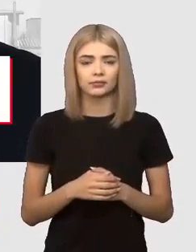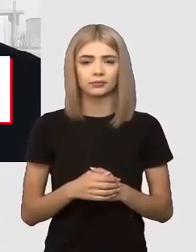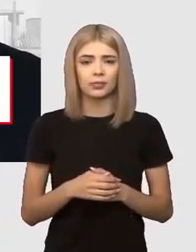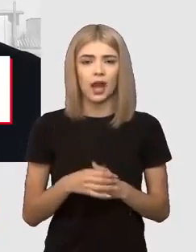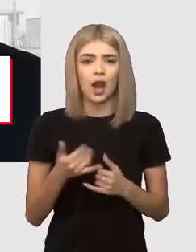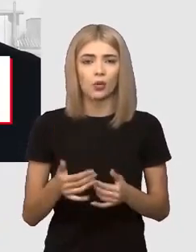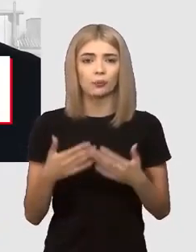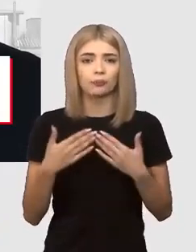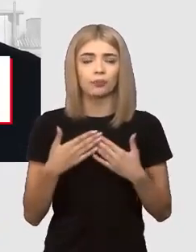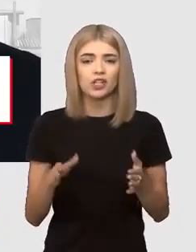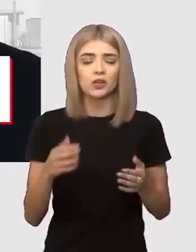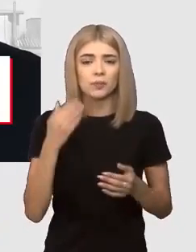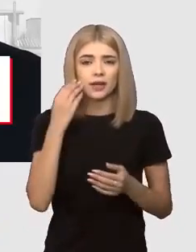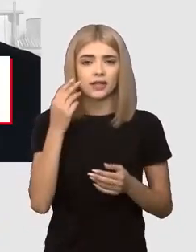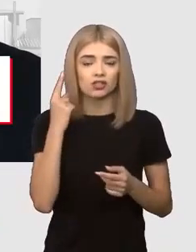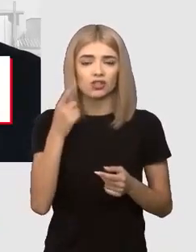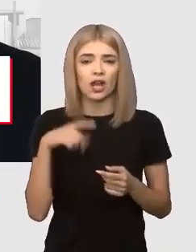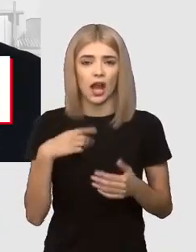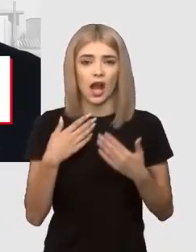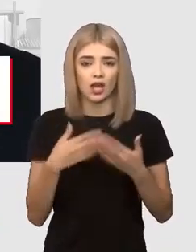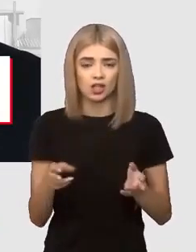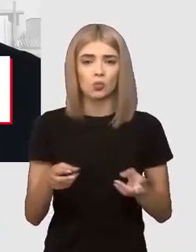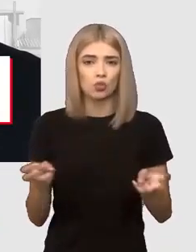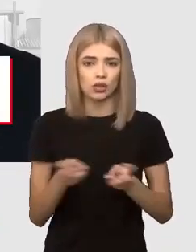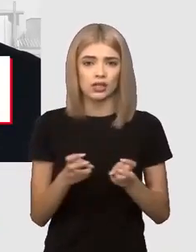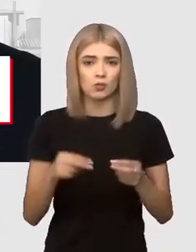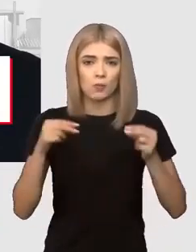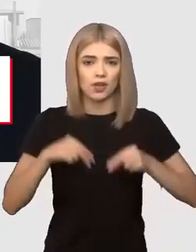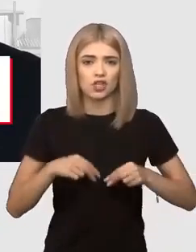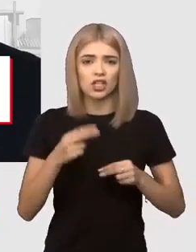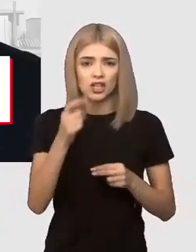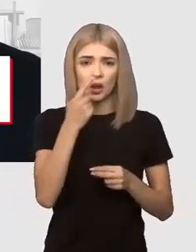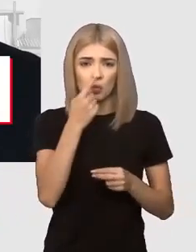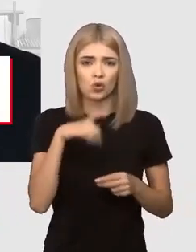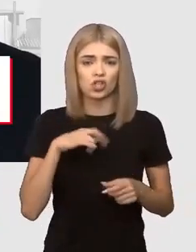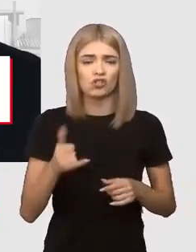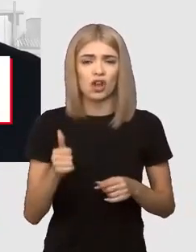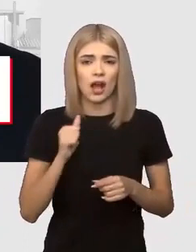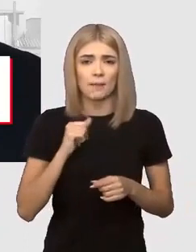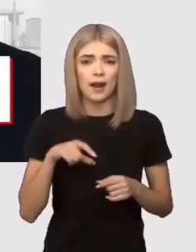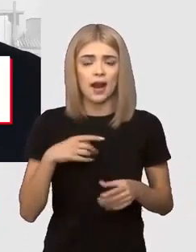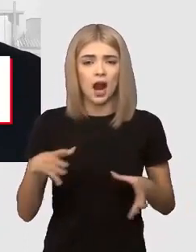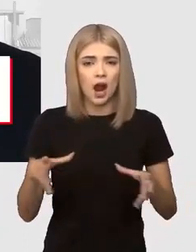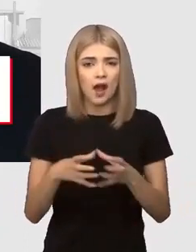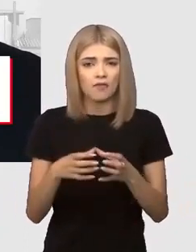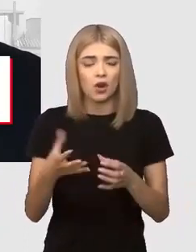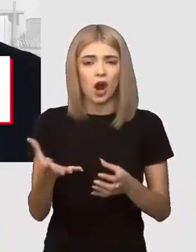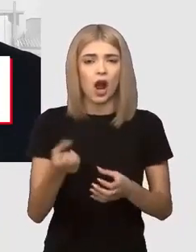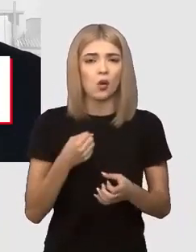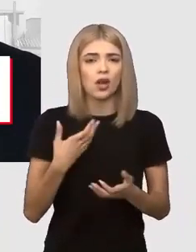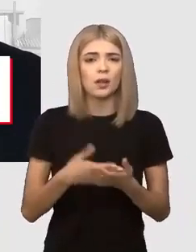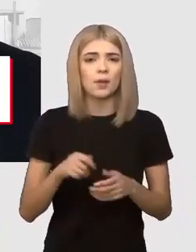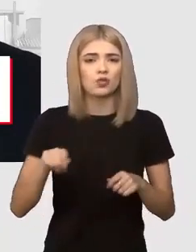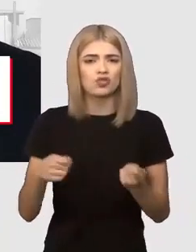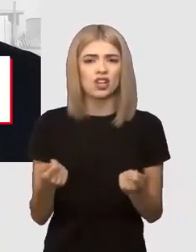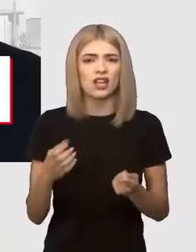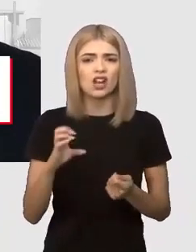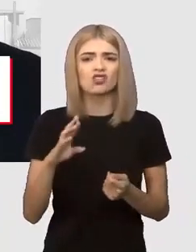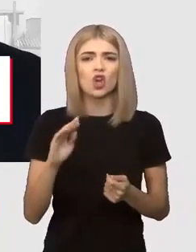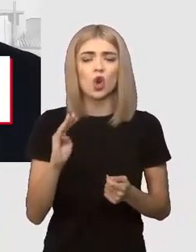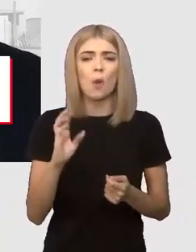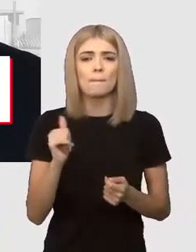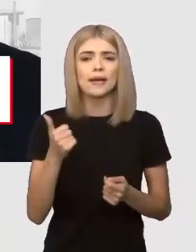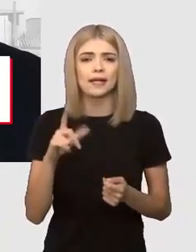început... Știm că la începutul invaziei armata lui Putin a preluat rapid sub control centrala nucleară de la